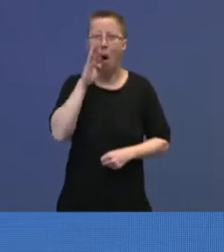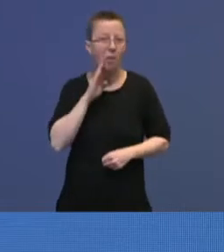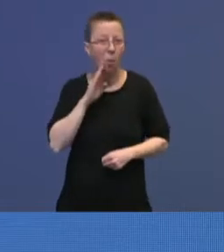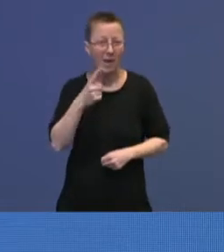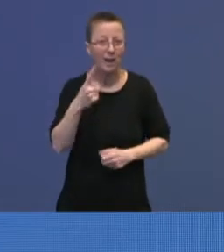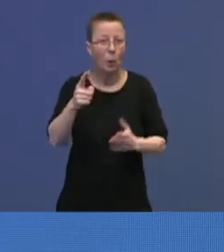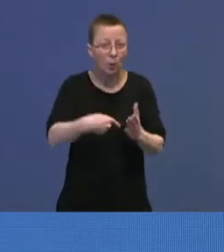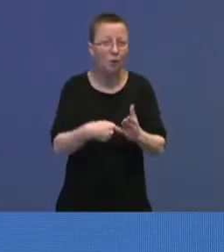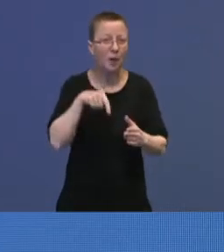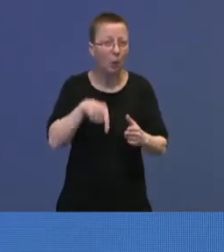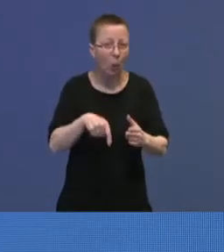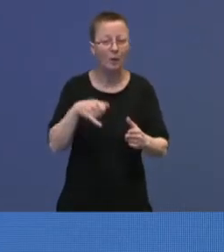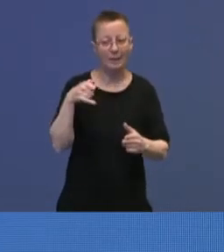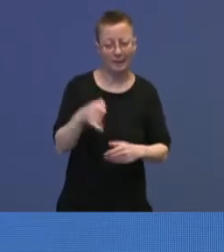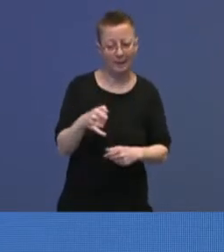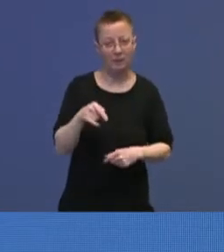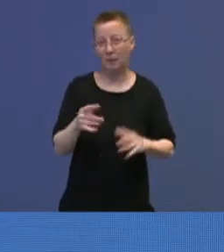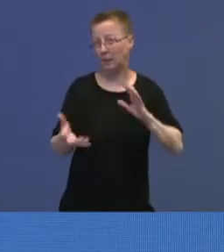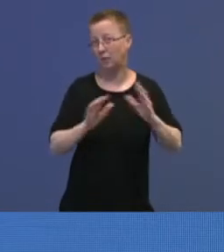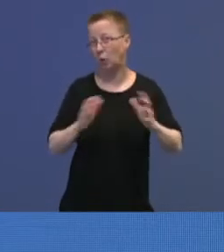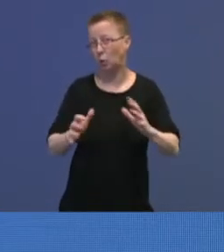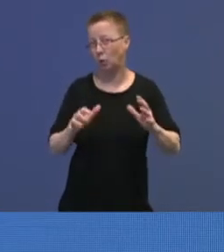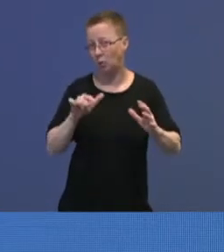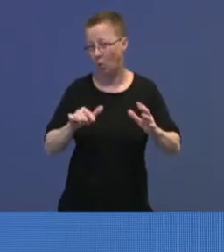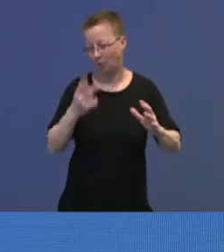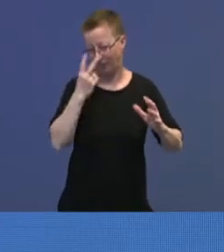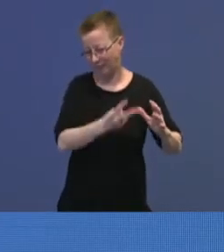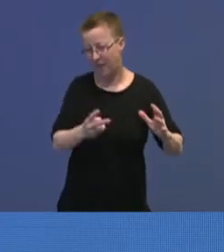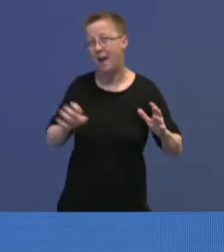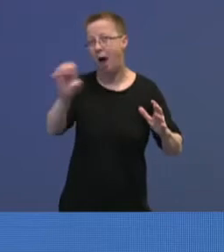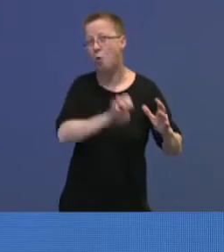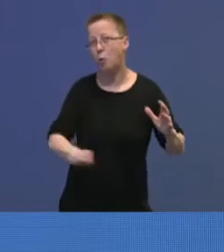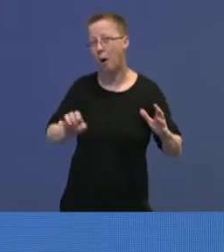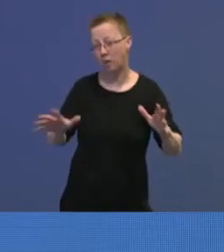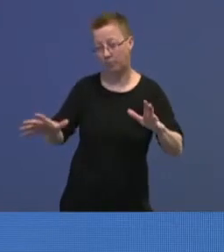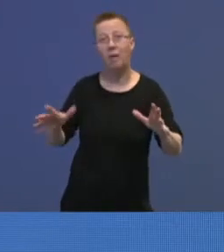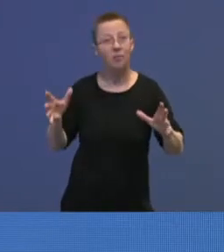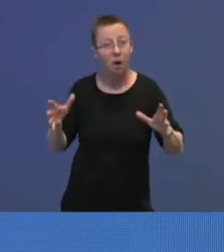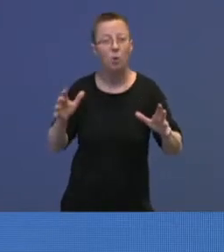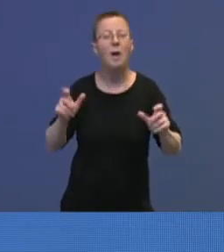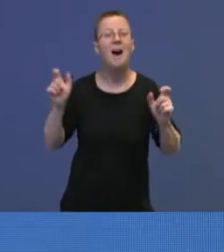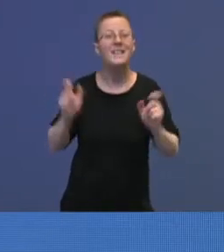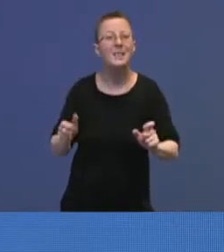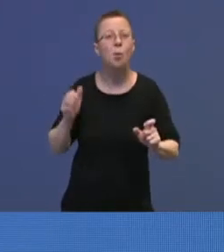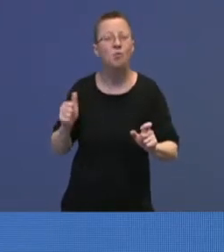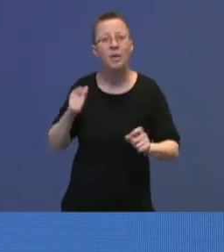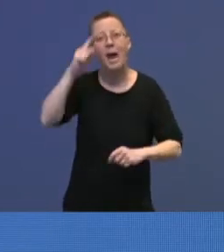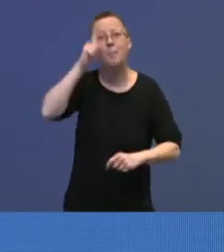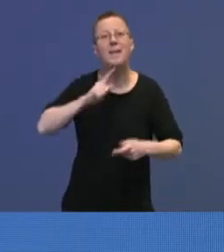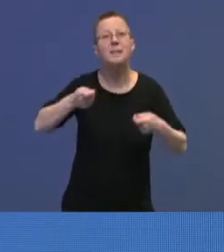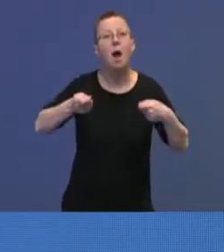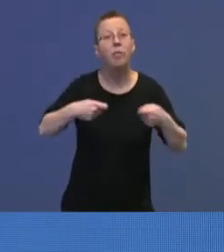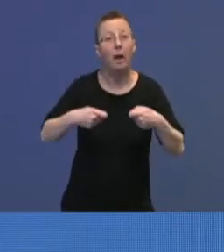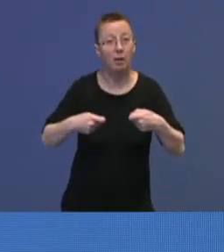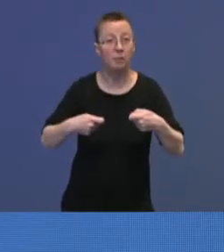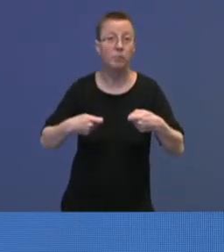på i den situasjonen vi nå ser i Europa. Det er risikoen for menneskehandel.